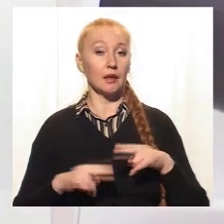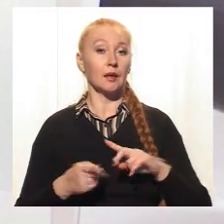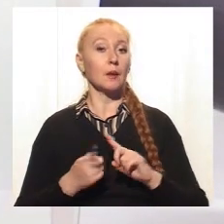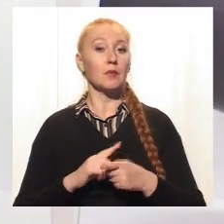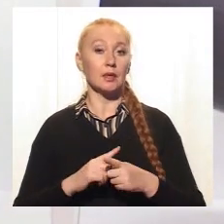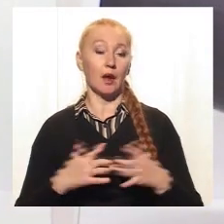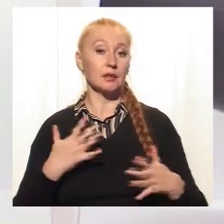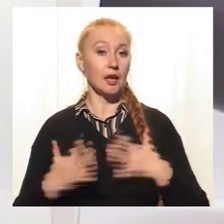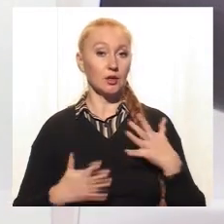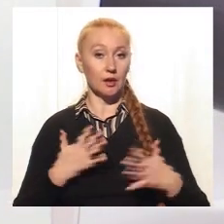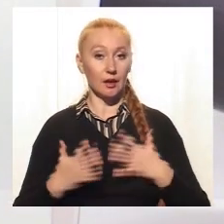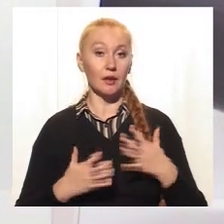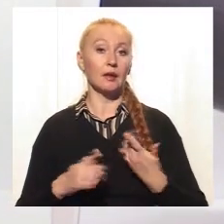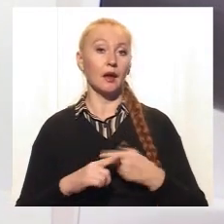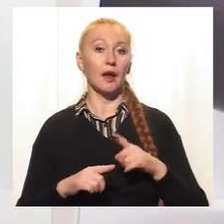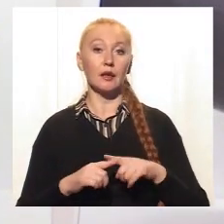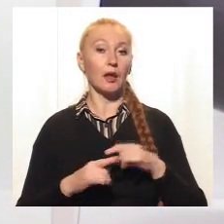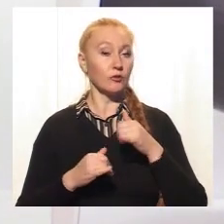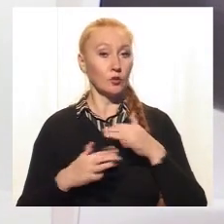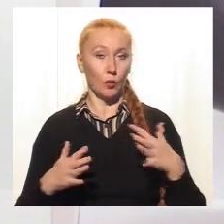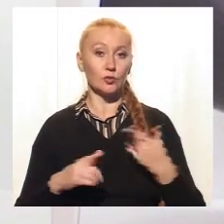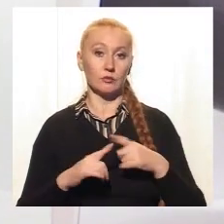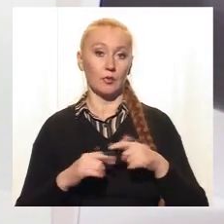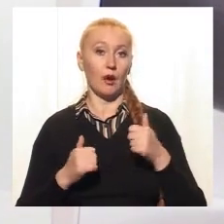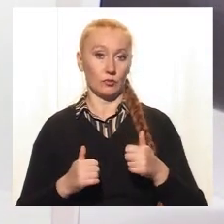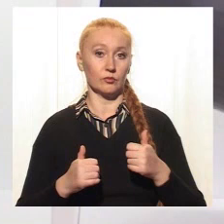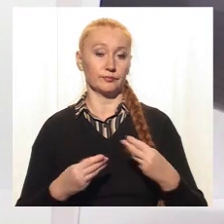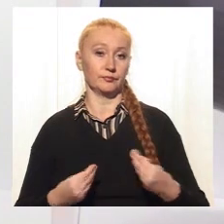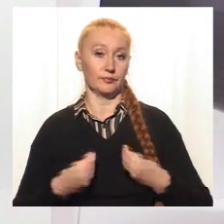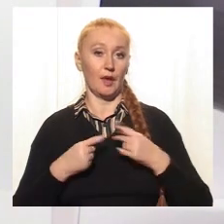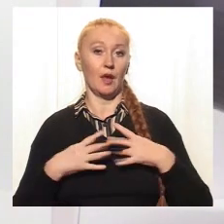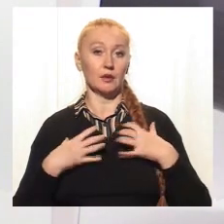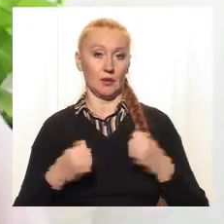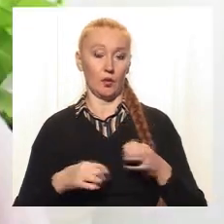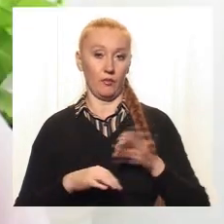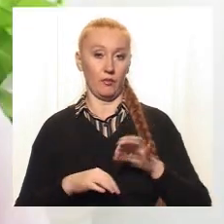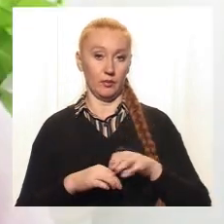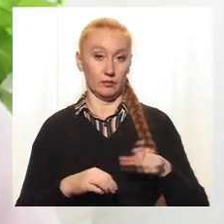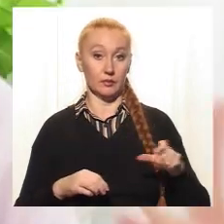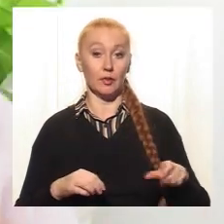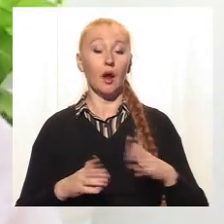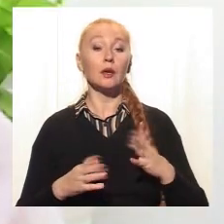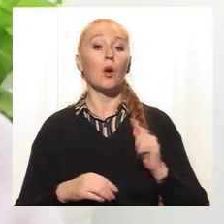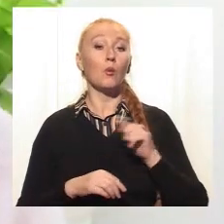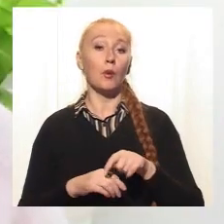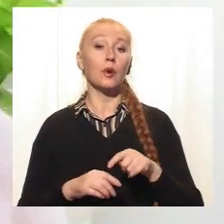енергетика, і це не може не искатися благотворно на здоров'я пацієнта. В